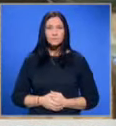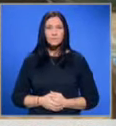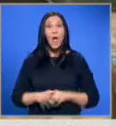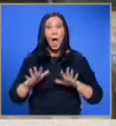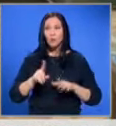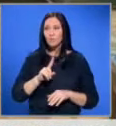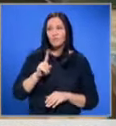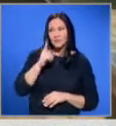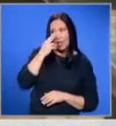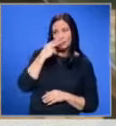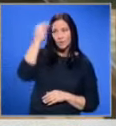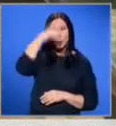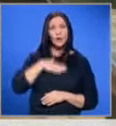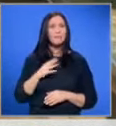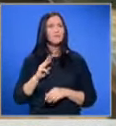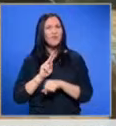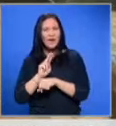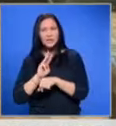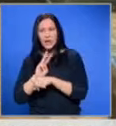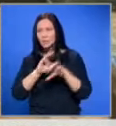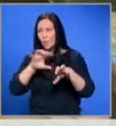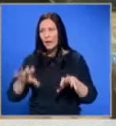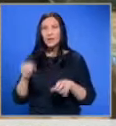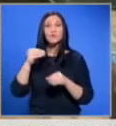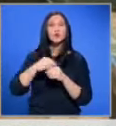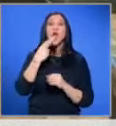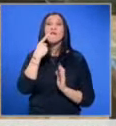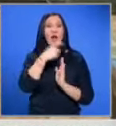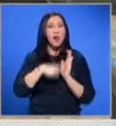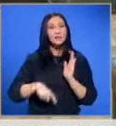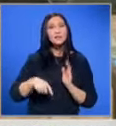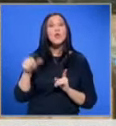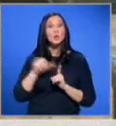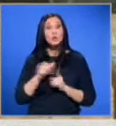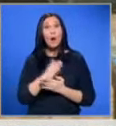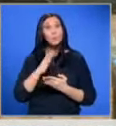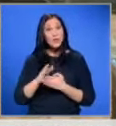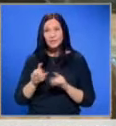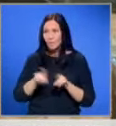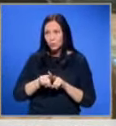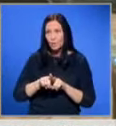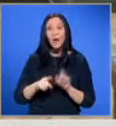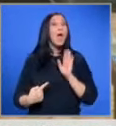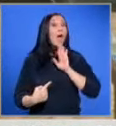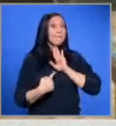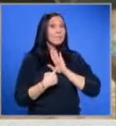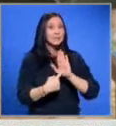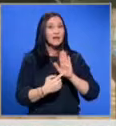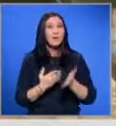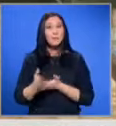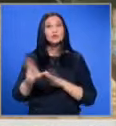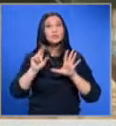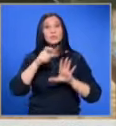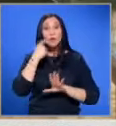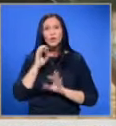Ако не се лъжи, в България има 12 или 13 обекта, които са включени в листата на ЮНЕСКО, а последната такава е била представена през